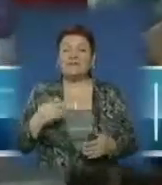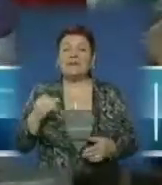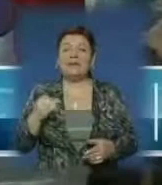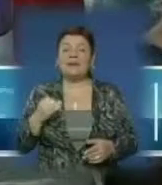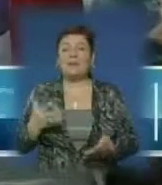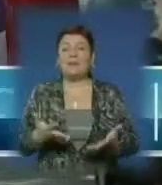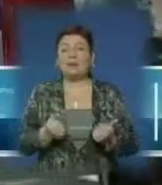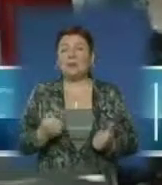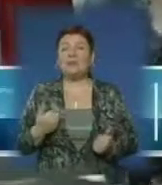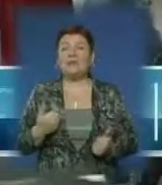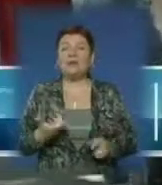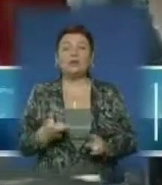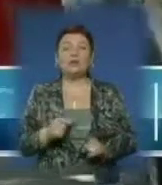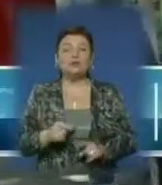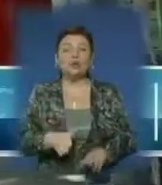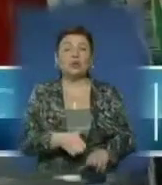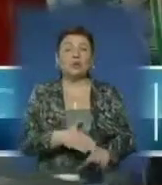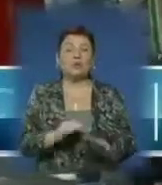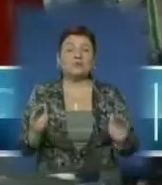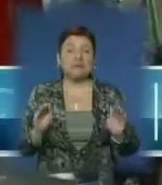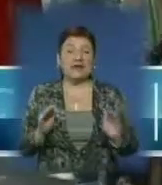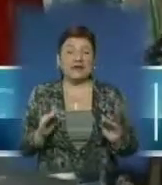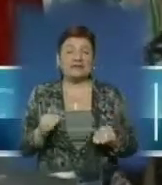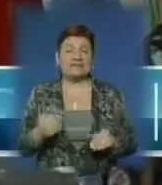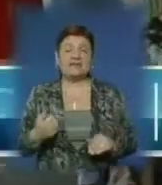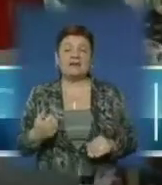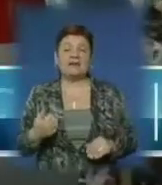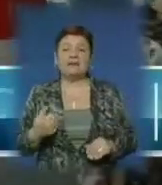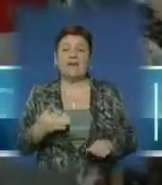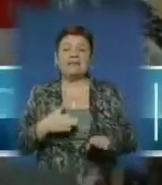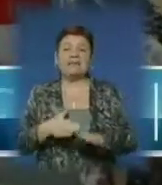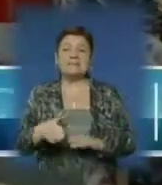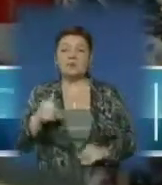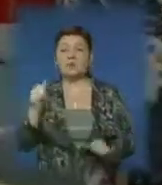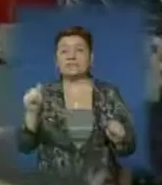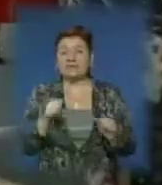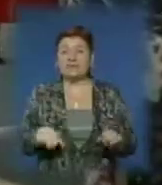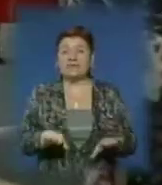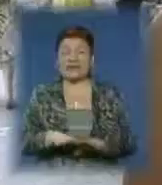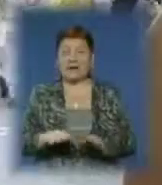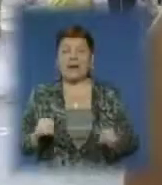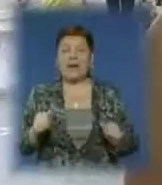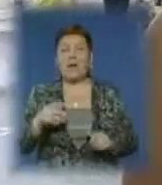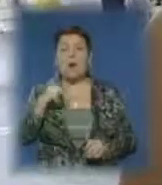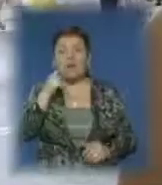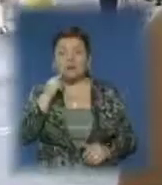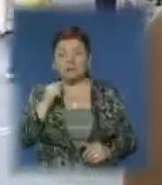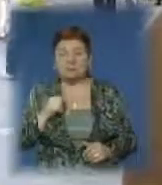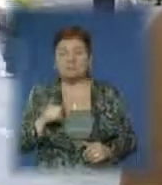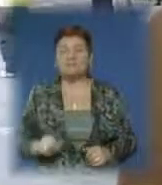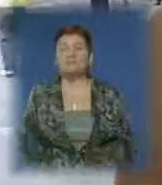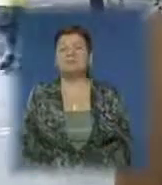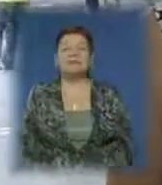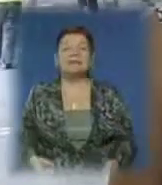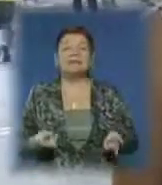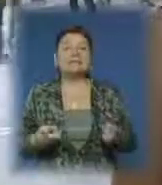беру. І він у мене дуже довго зберігається, і хорошо, я так на цілу зиму запасаюся таким медом. Ну, і мені